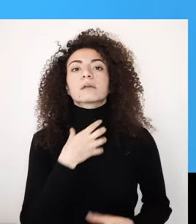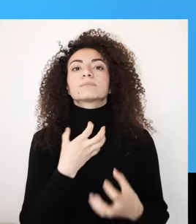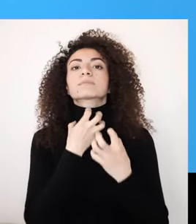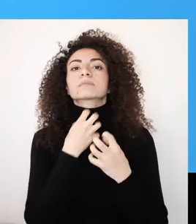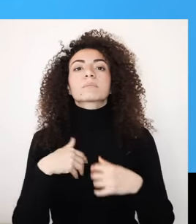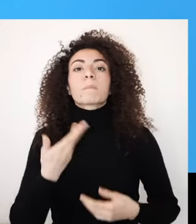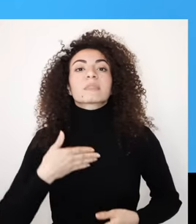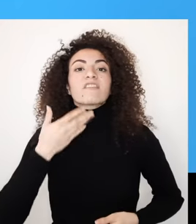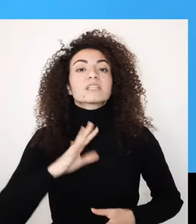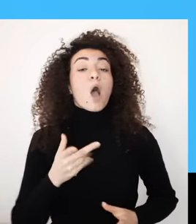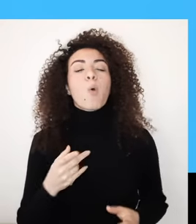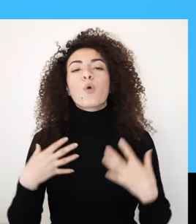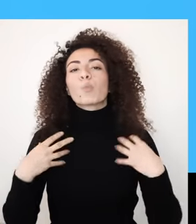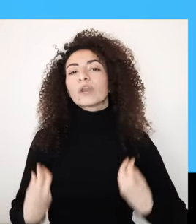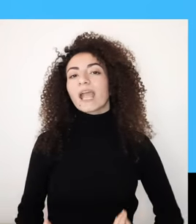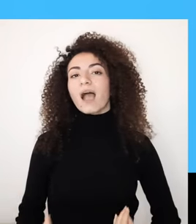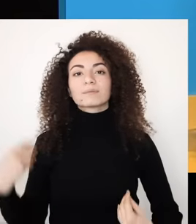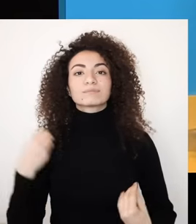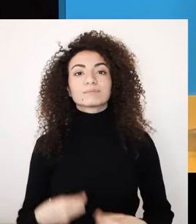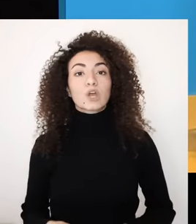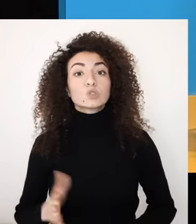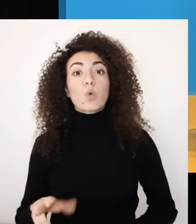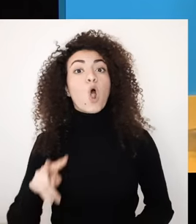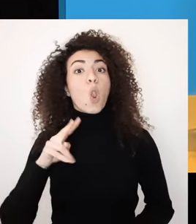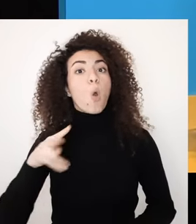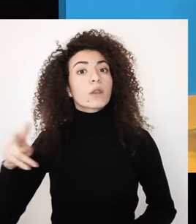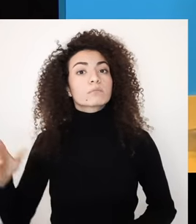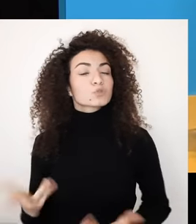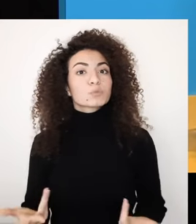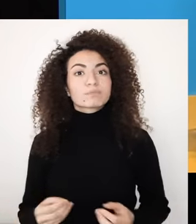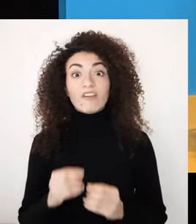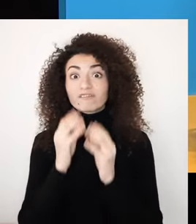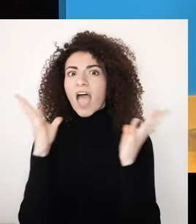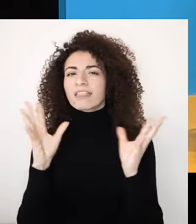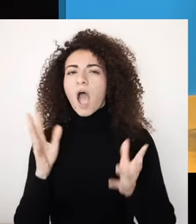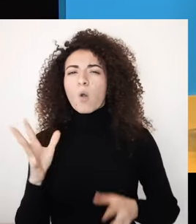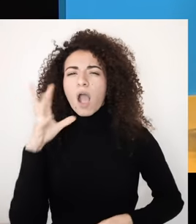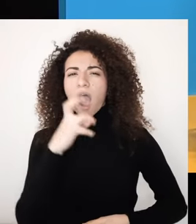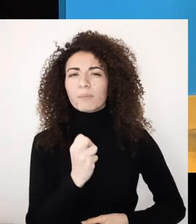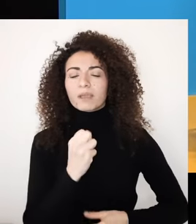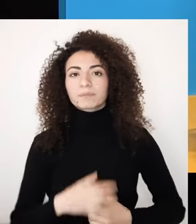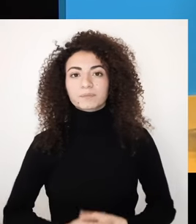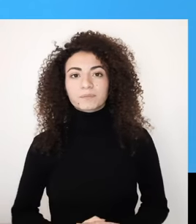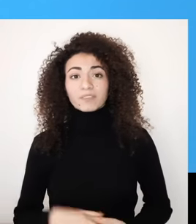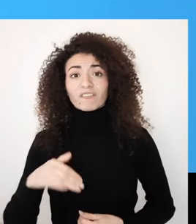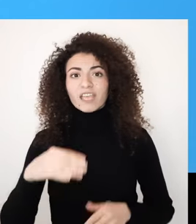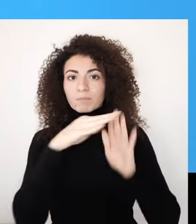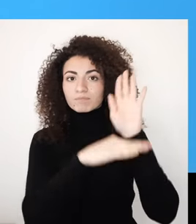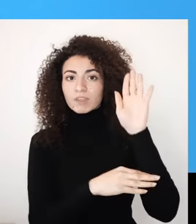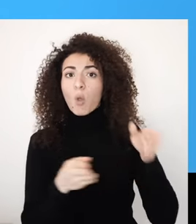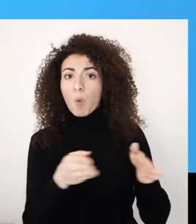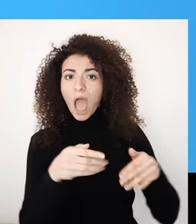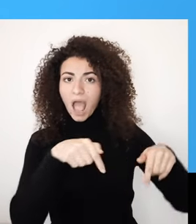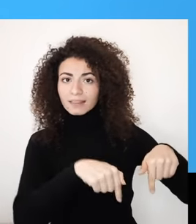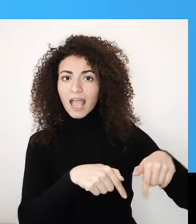يمنعك من التنفس؟ أم مريح؟ من أي ألوانة بيتكون؟ هي فاتحة أم داكنة؟ وضعنا